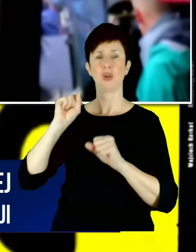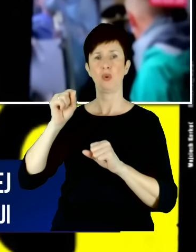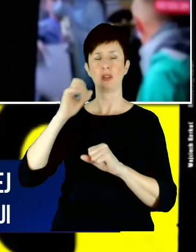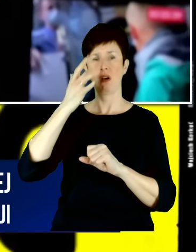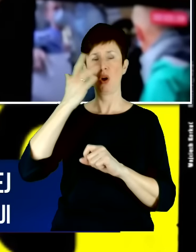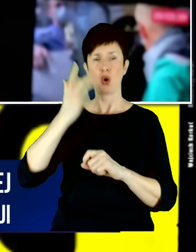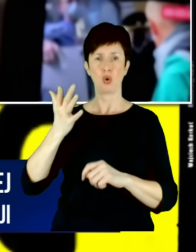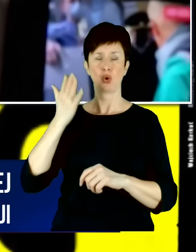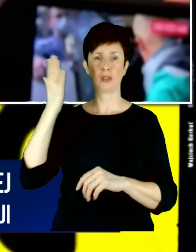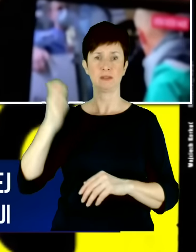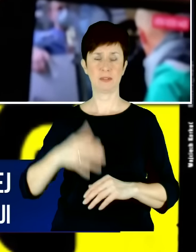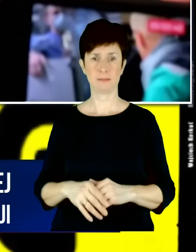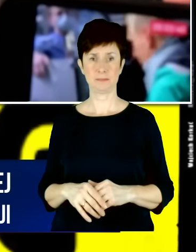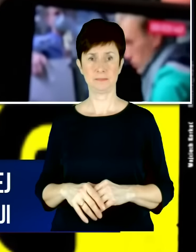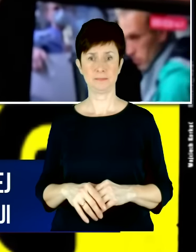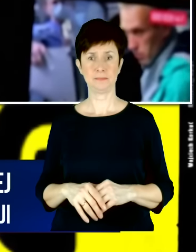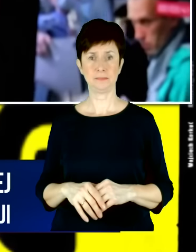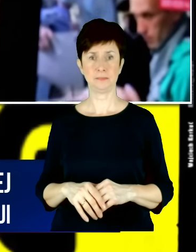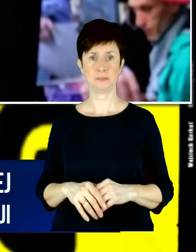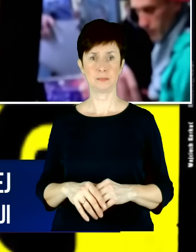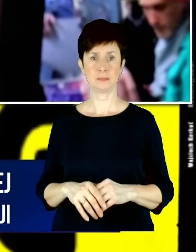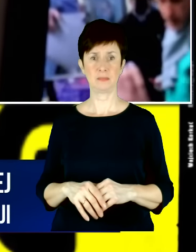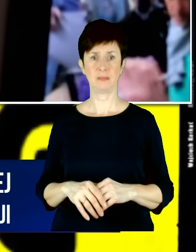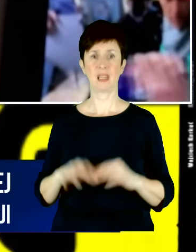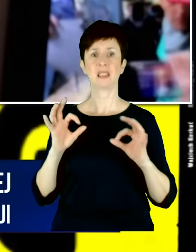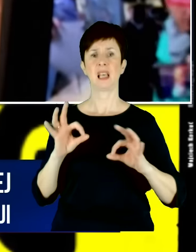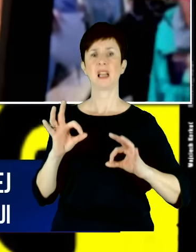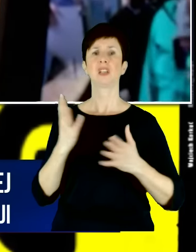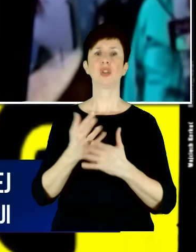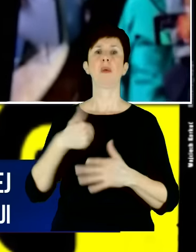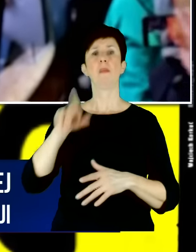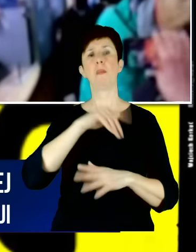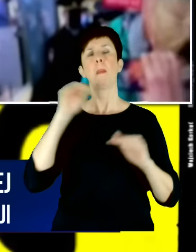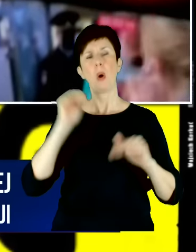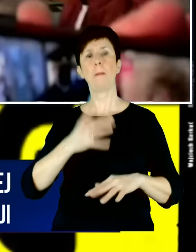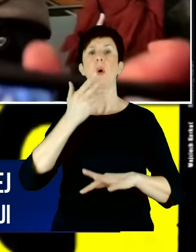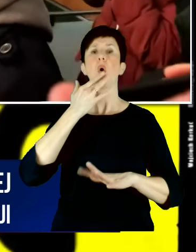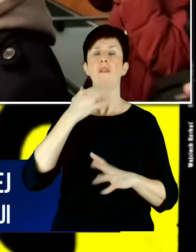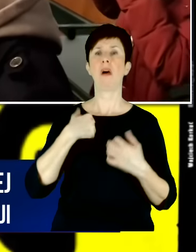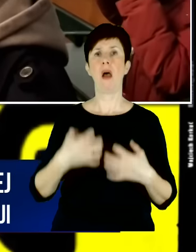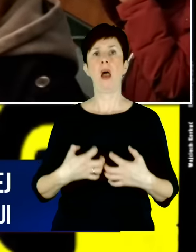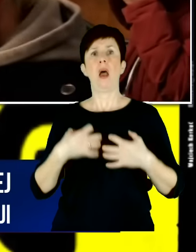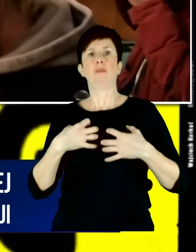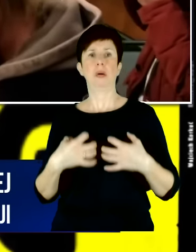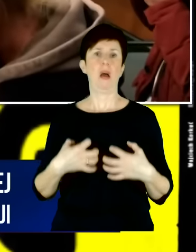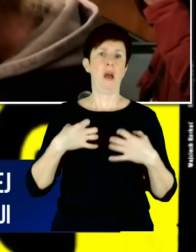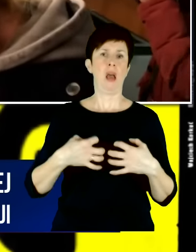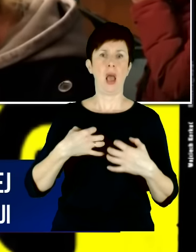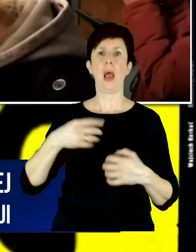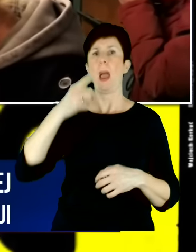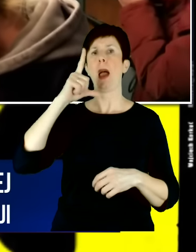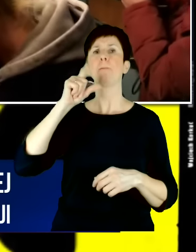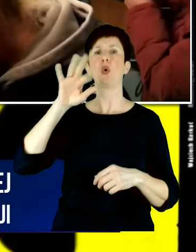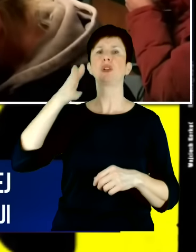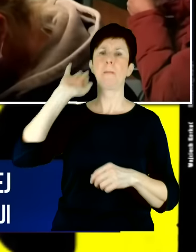państw. Bo w tej chwili możemy mówić o oburzeniu, możemy mówić o tym, że Putin zapłaci, ale przecież